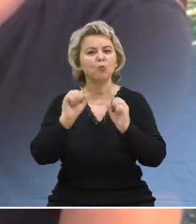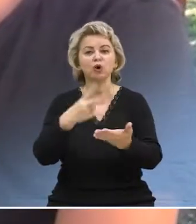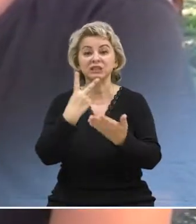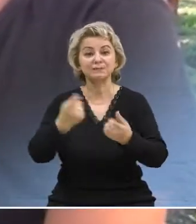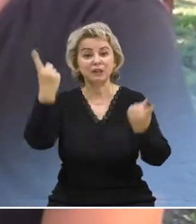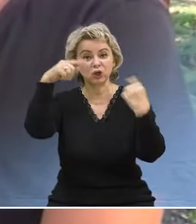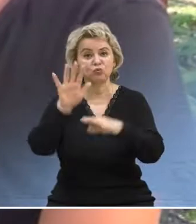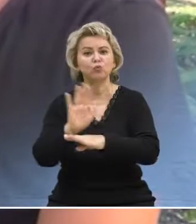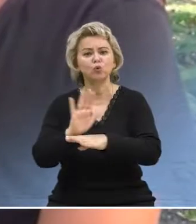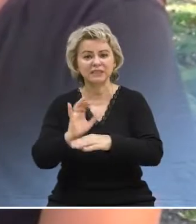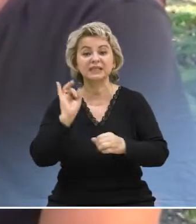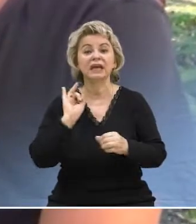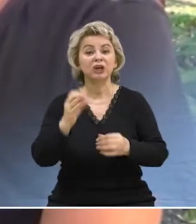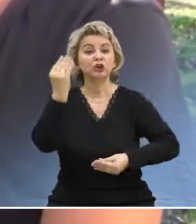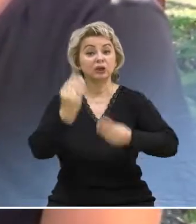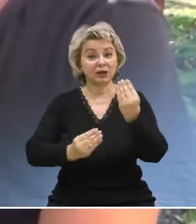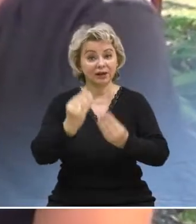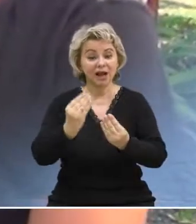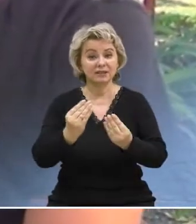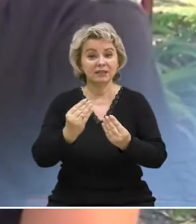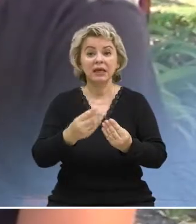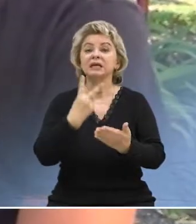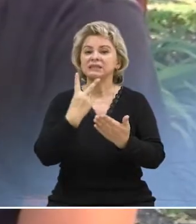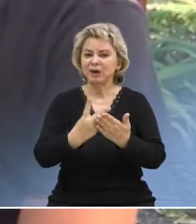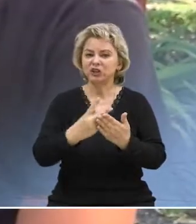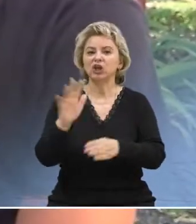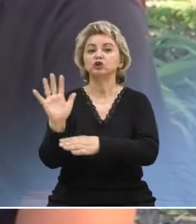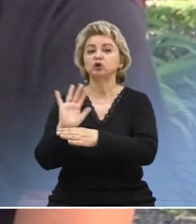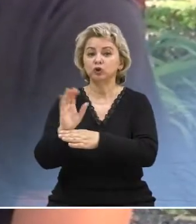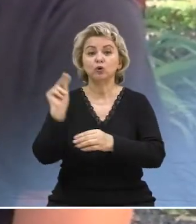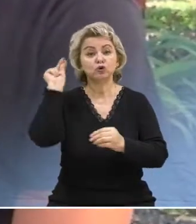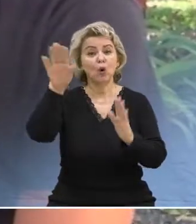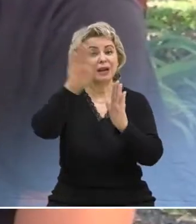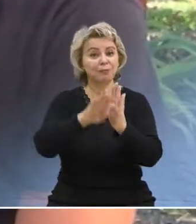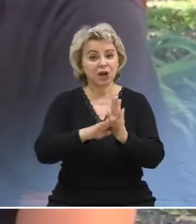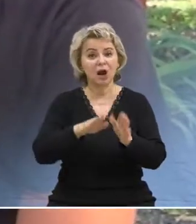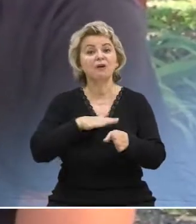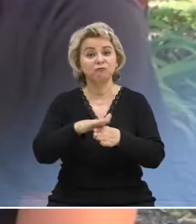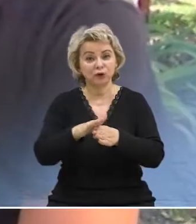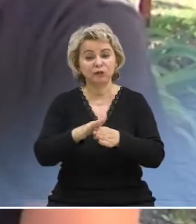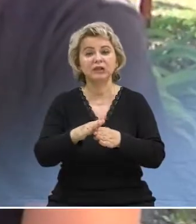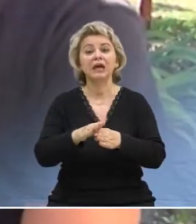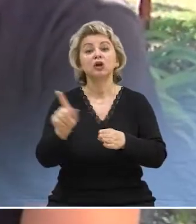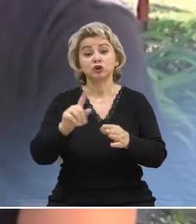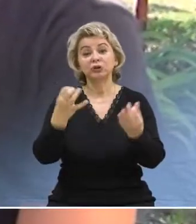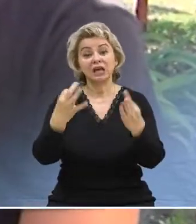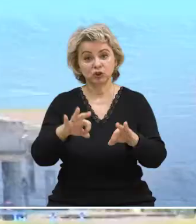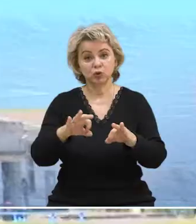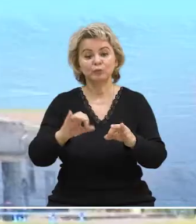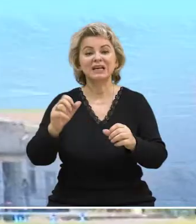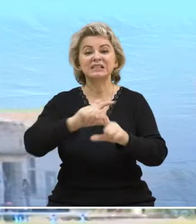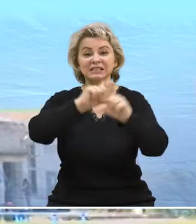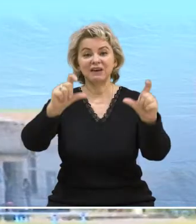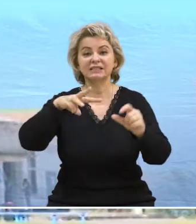интернет, можно смотреть мультики, играть, смотреть кино и школьная программа теперь доступна.